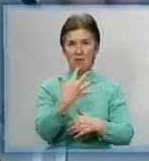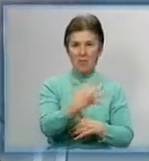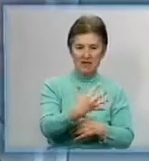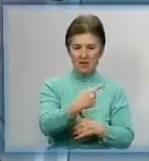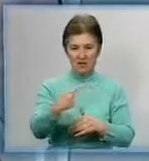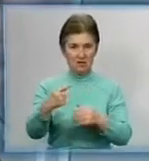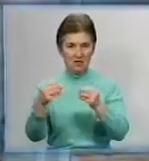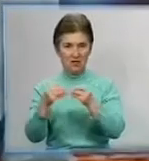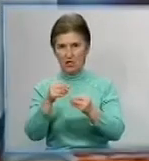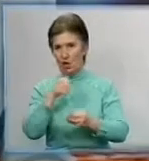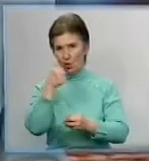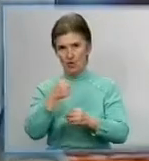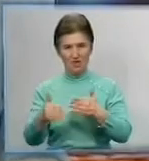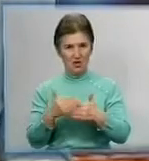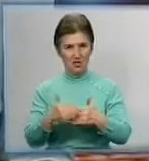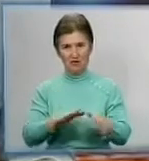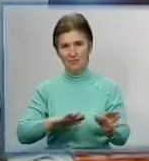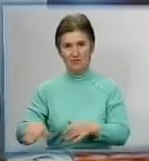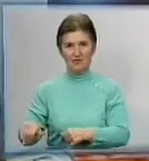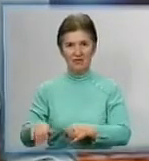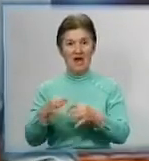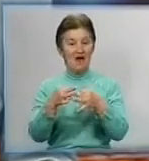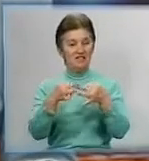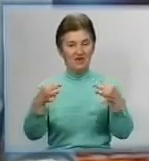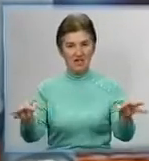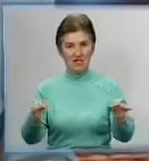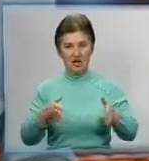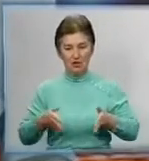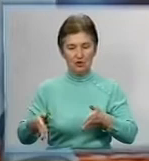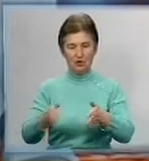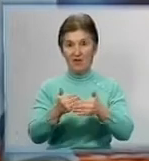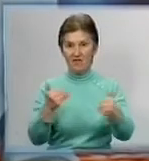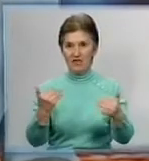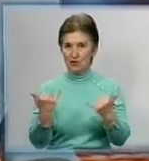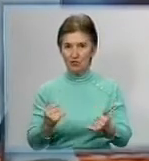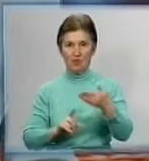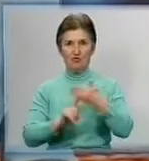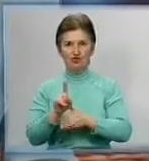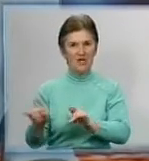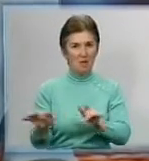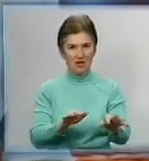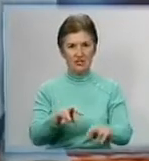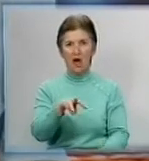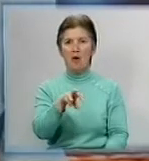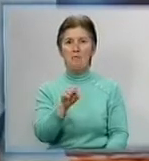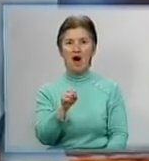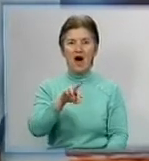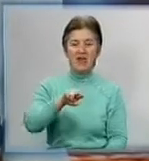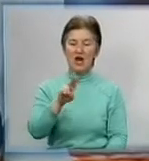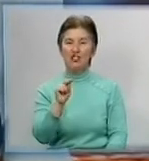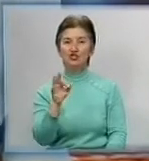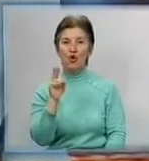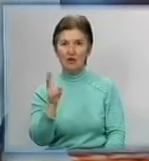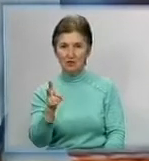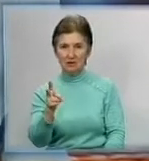позбавлення волі. Звільняйте дорогу. Кіровоградські даїшники від сьогодні розпочали операцію «Маячок». Вони патрулюють на дорогах